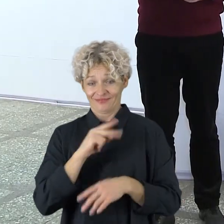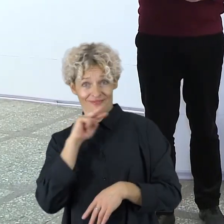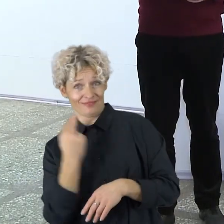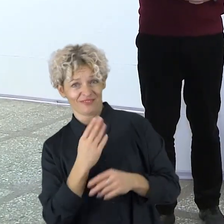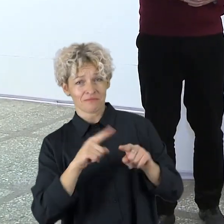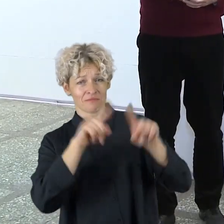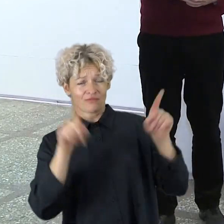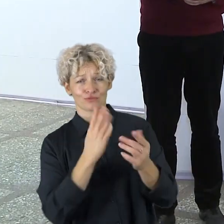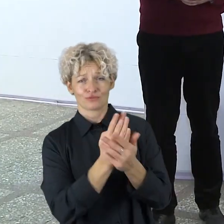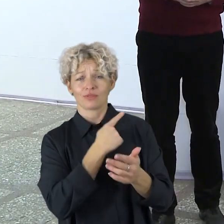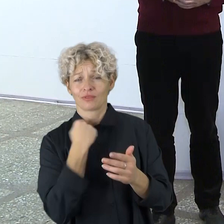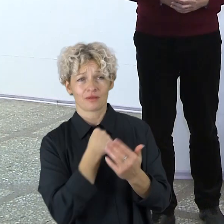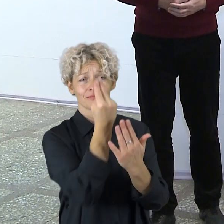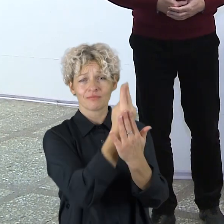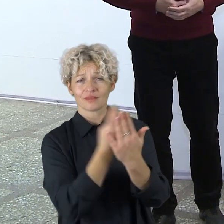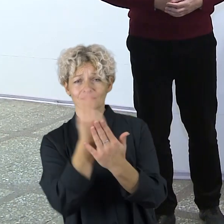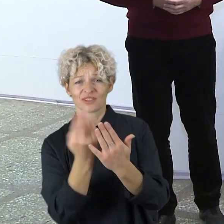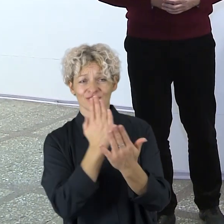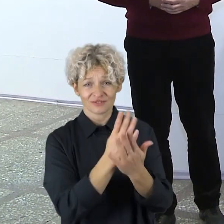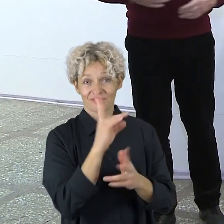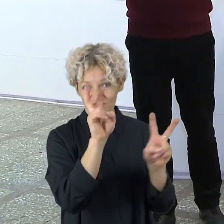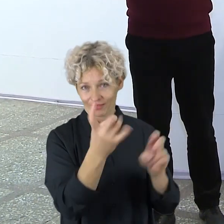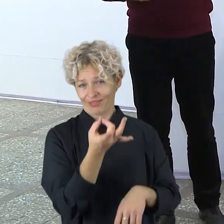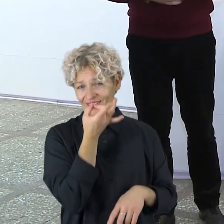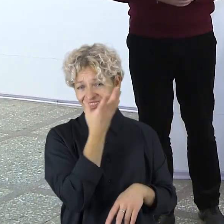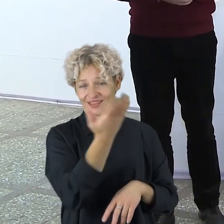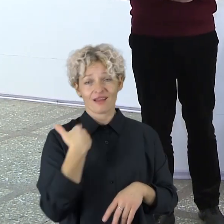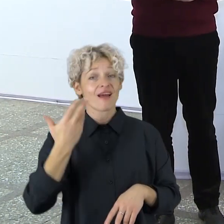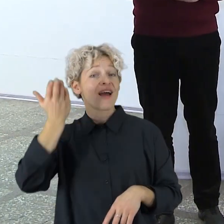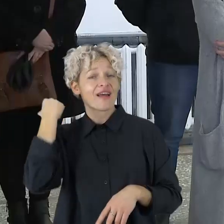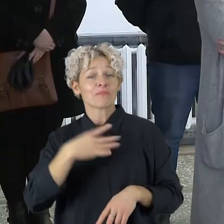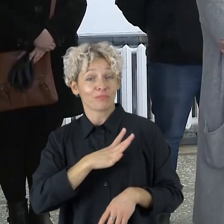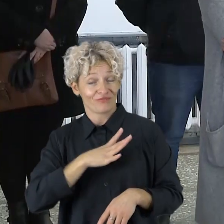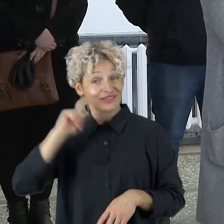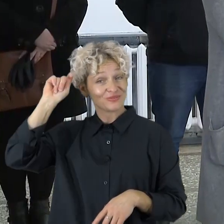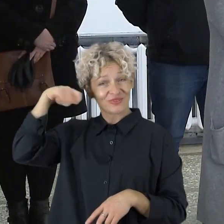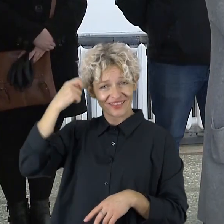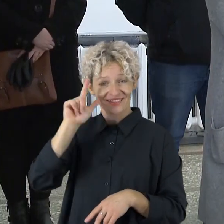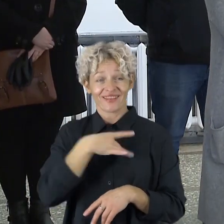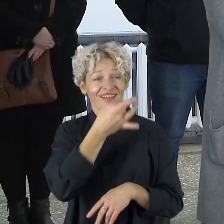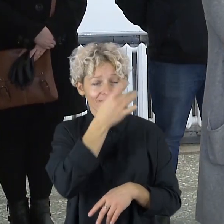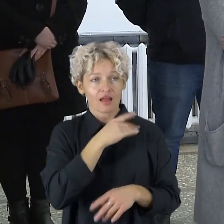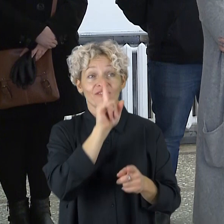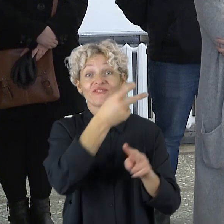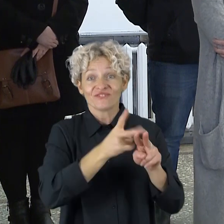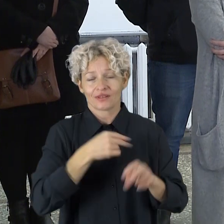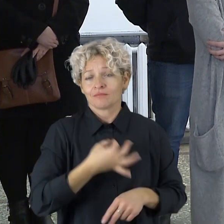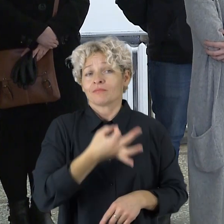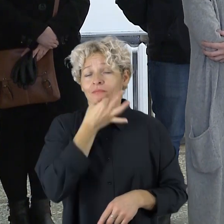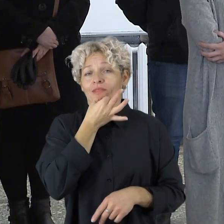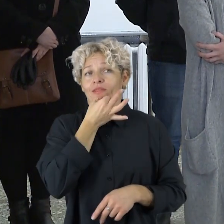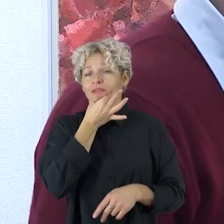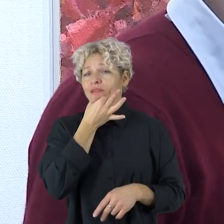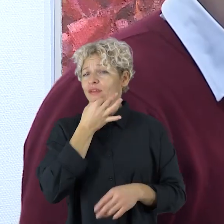darbuose dominuoja gėlių žiedai rytis, pripažįsta gėlėmis užsikrėtęs dar studijų metais. Naukvėpimas Mihailo